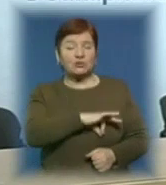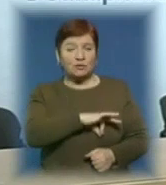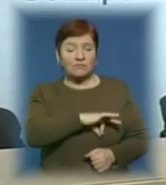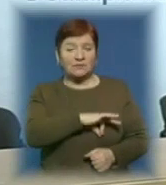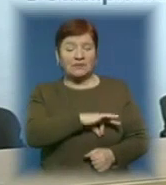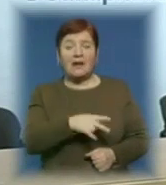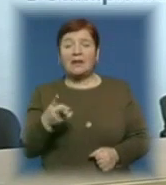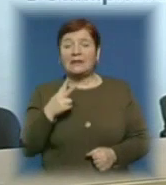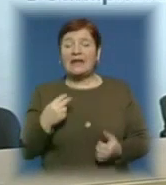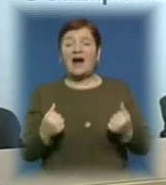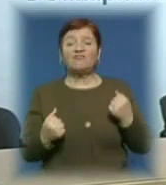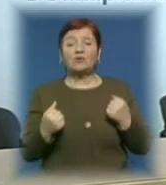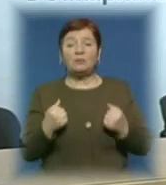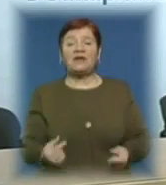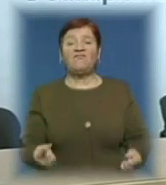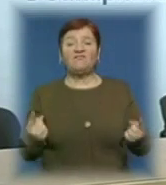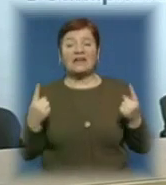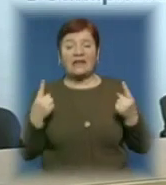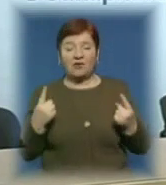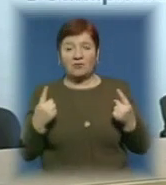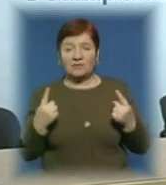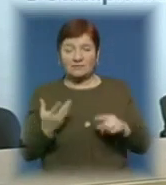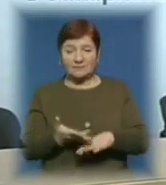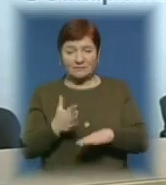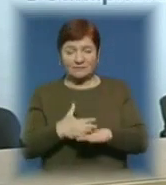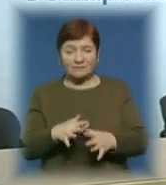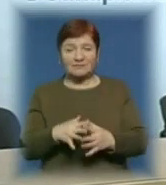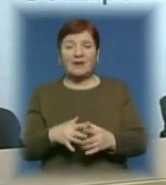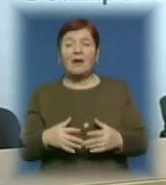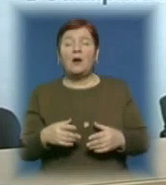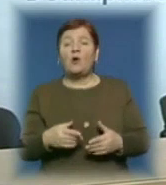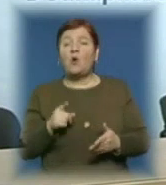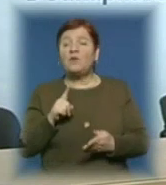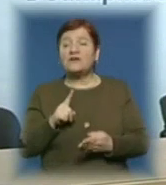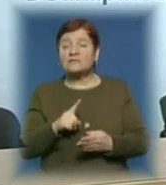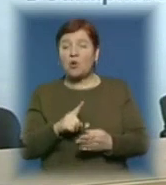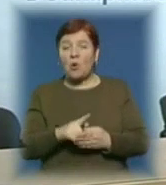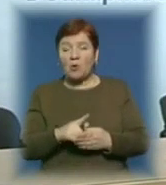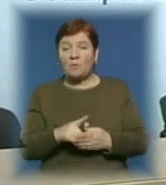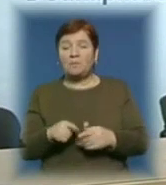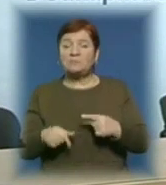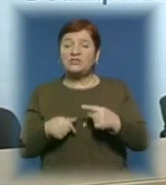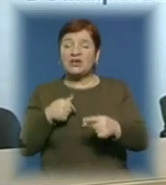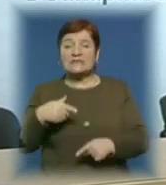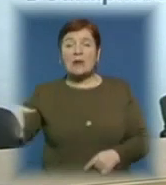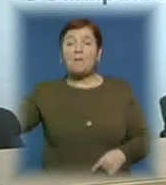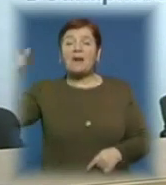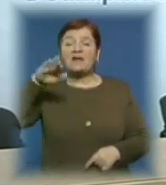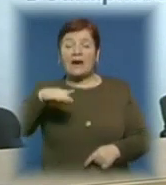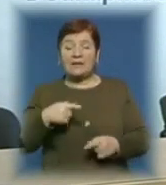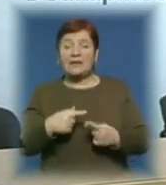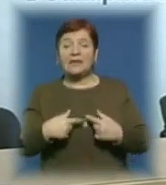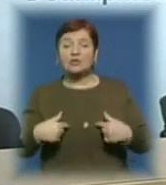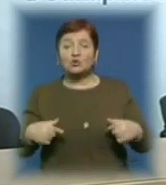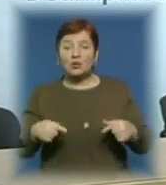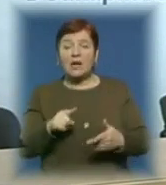автомобілів великовагових, великогабаритних, обов'язково при слідуванні через перевальні зони, потрібно з